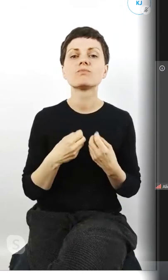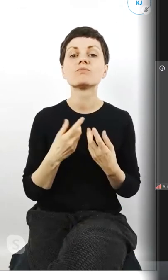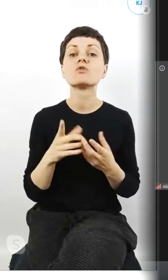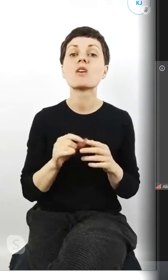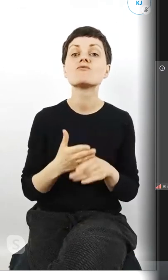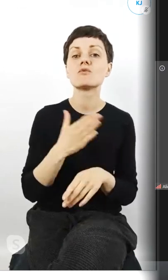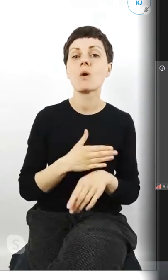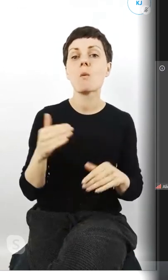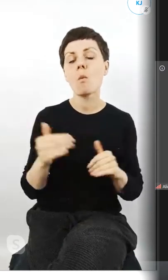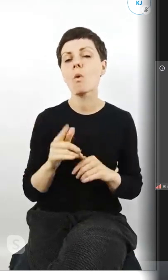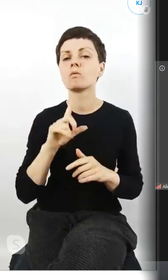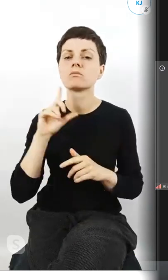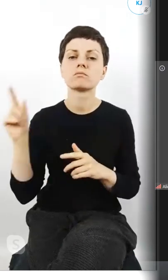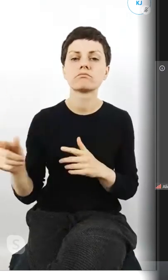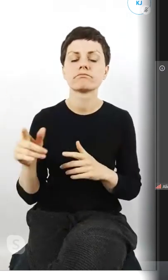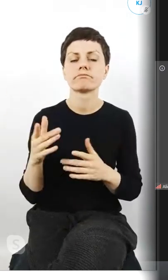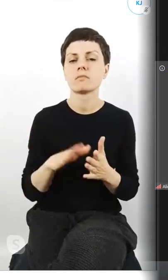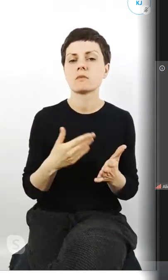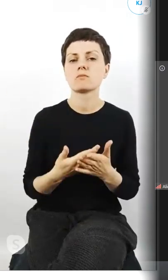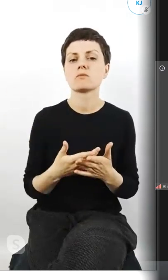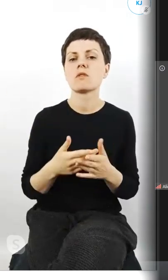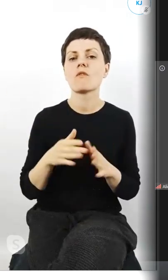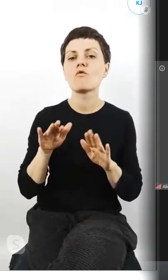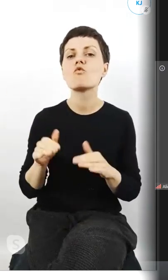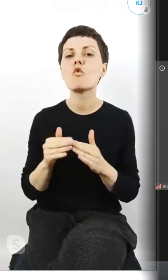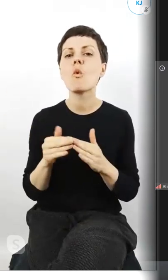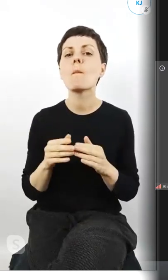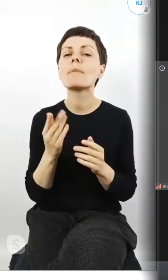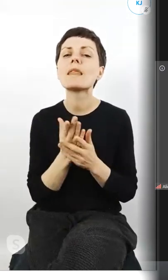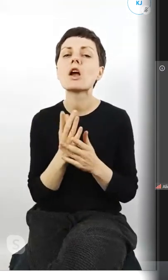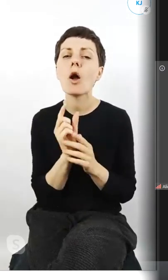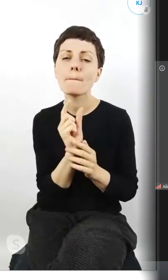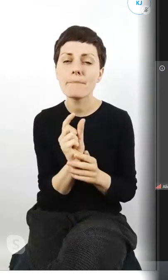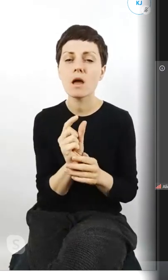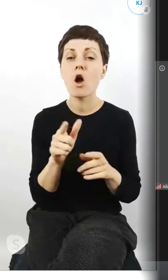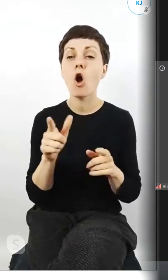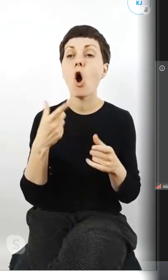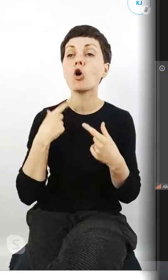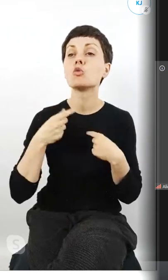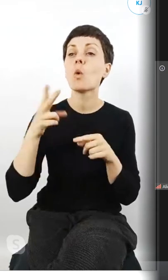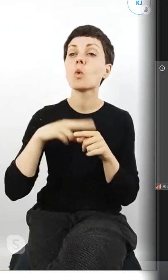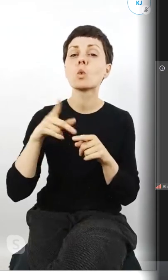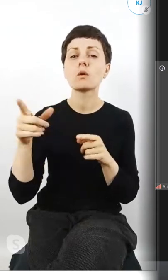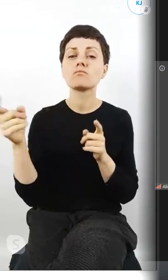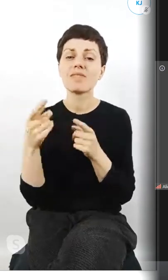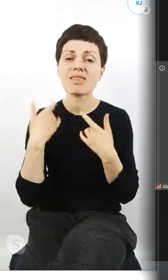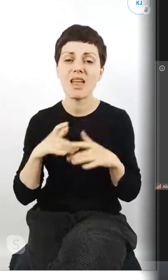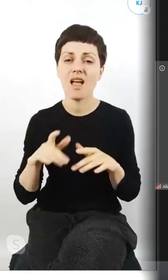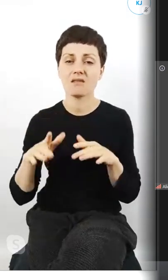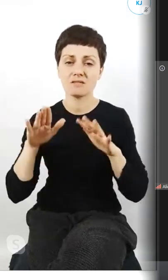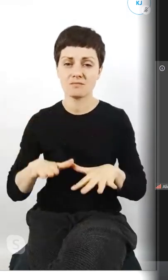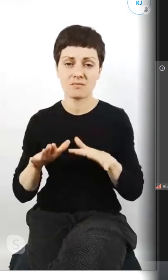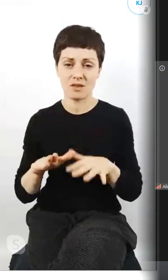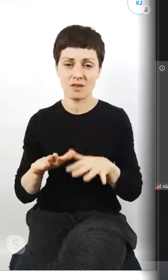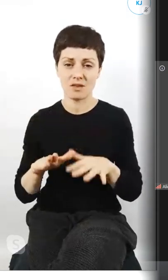mogli gdzieś tam powiedzmy w domu spędzać to minimum z osobami, z którymi może nie do końca chcą foktycznie spędzać czas, tak teraz